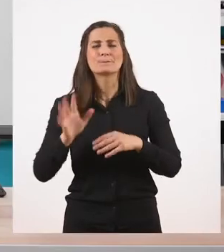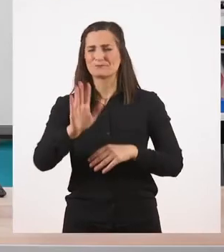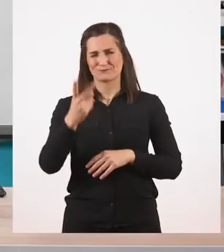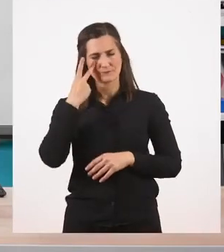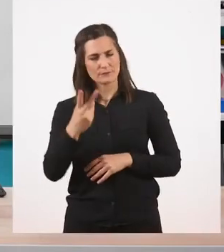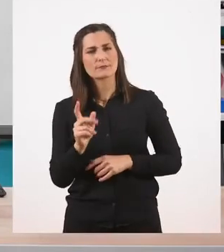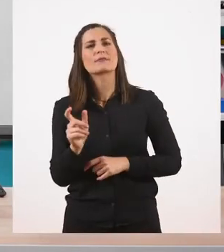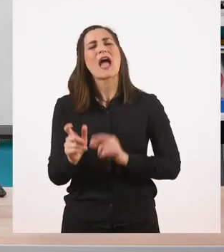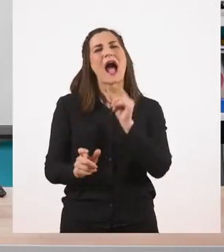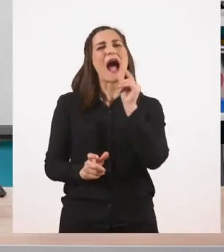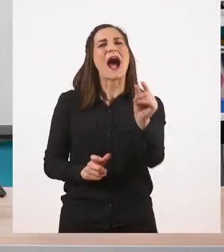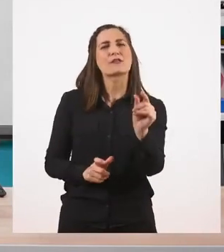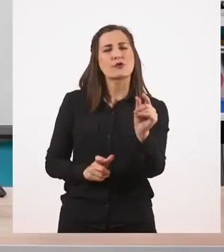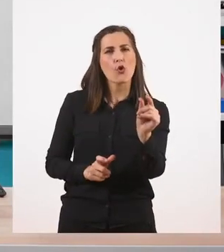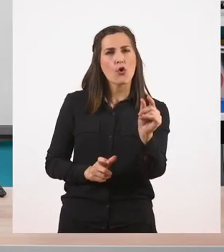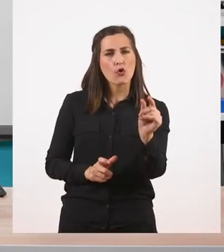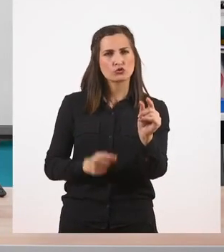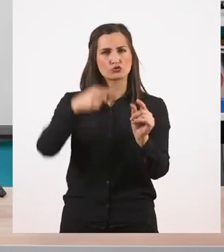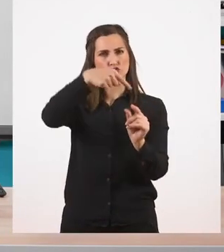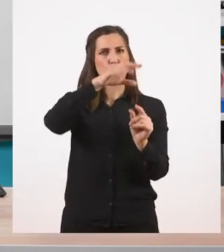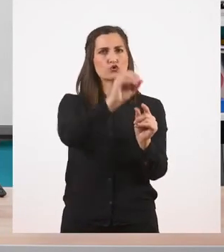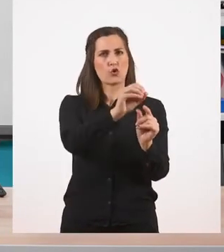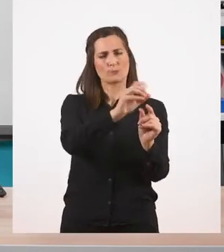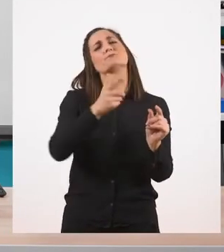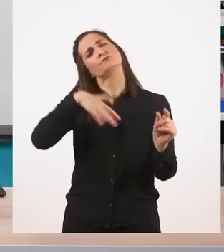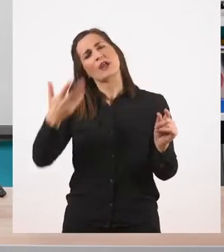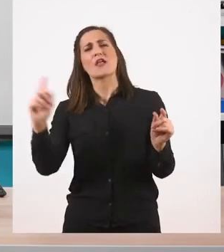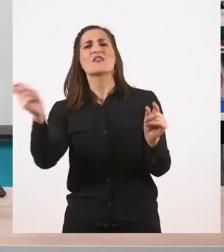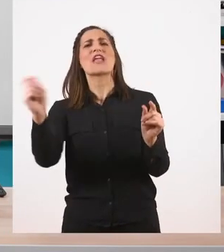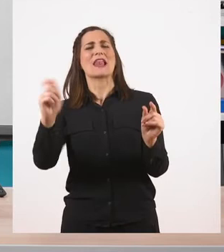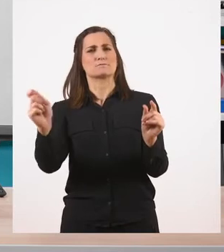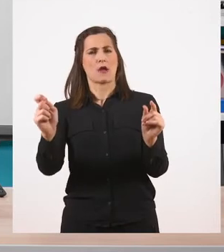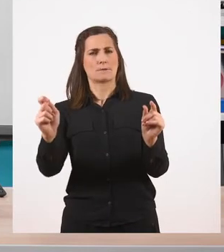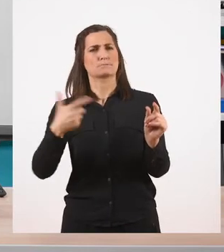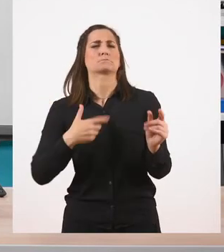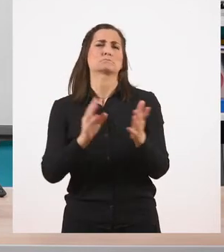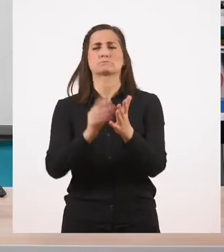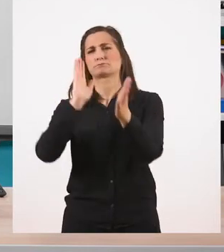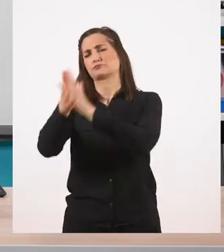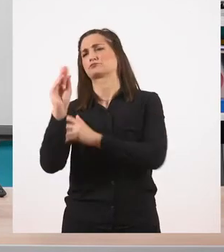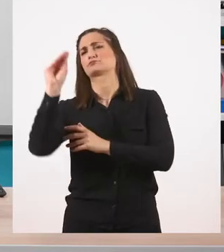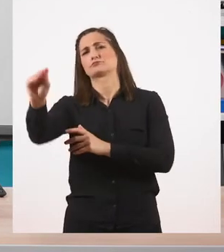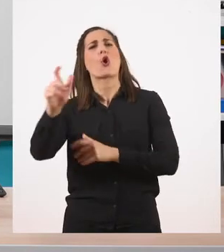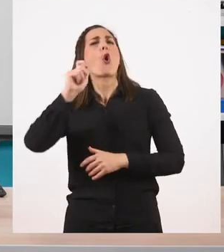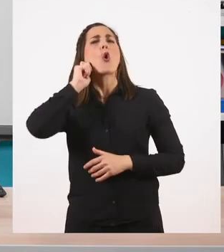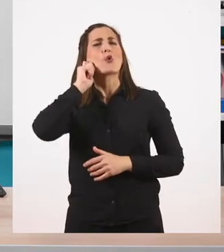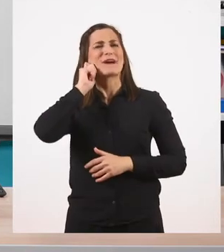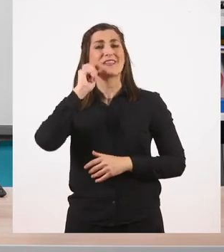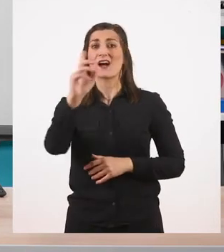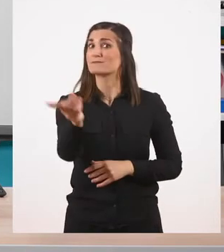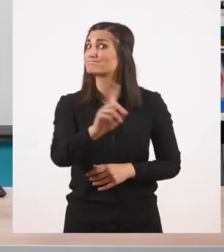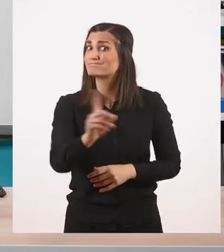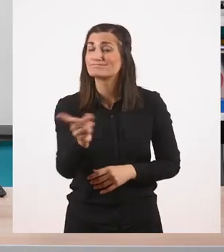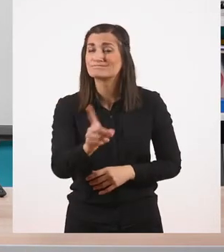άρθρο μαζί με το ουσιαστικό διάλειμμα. Θα μπορούσε να πει κανείς να το βάλουμε στα ονόματα. Όμως παιδιά,